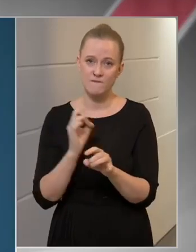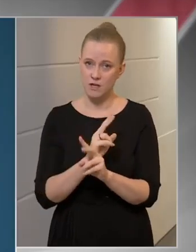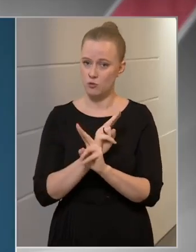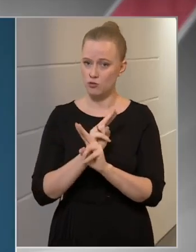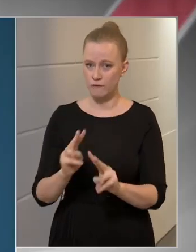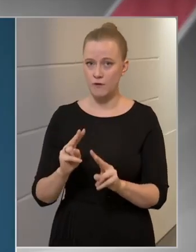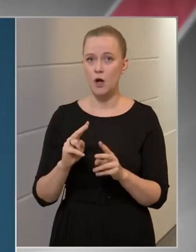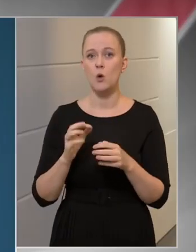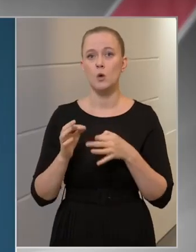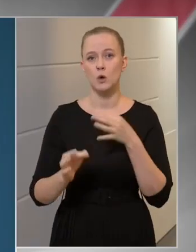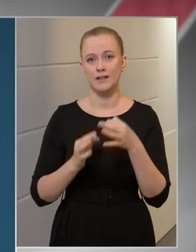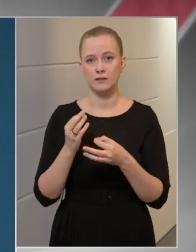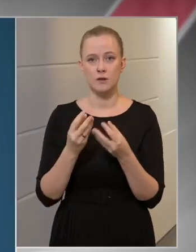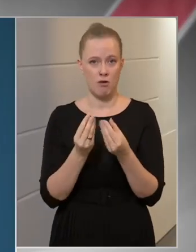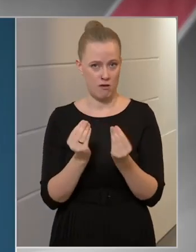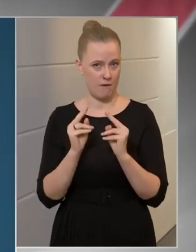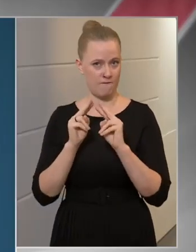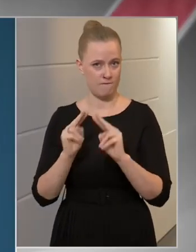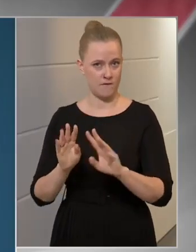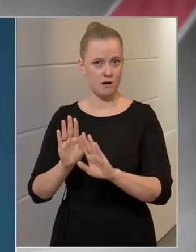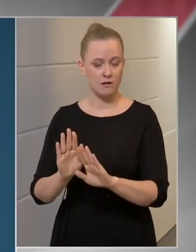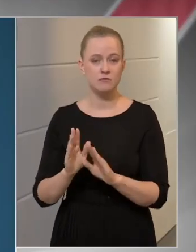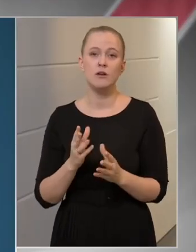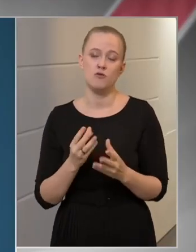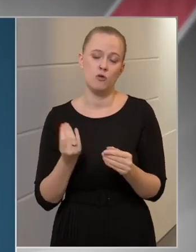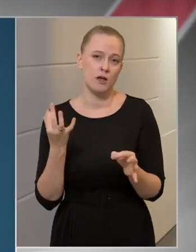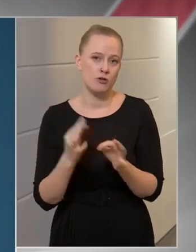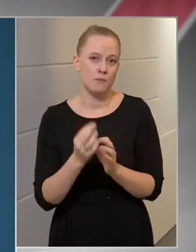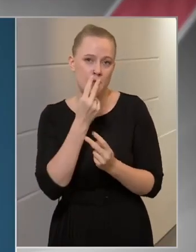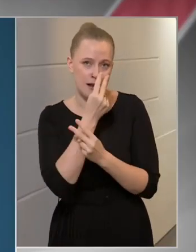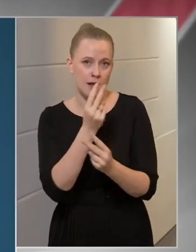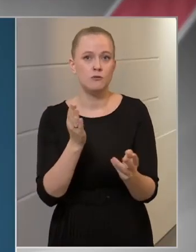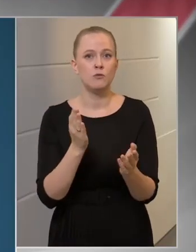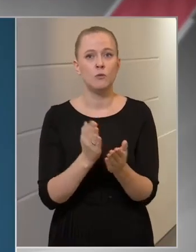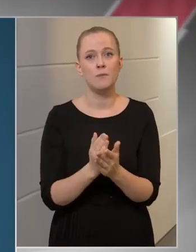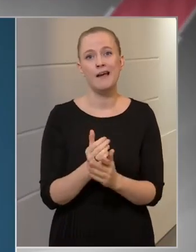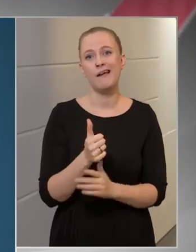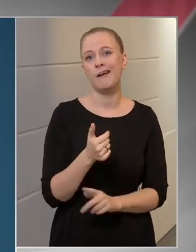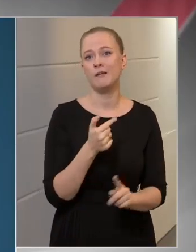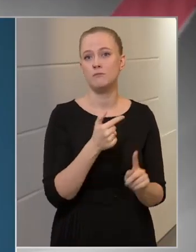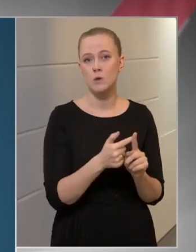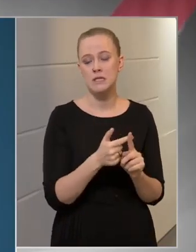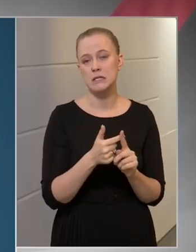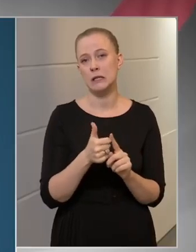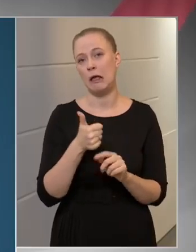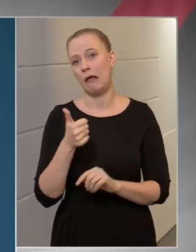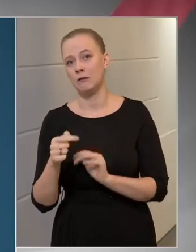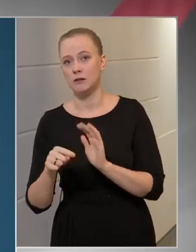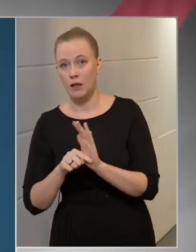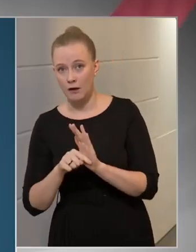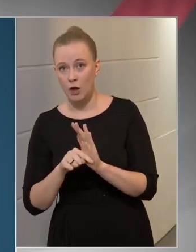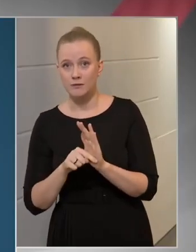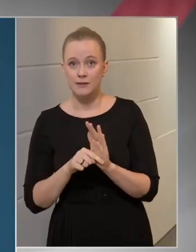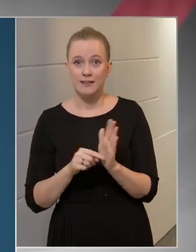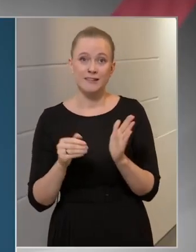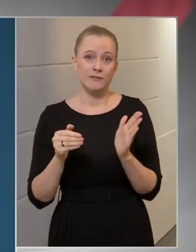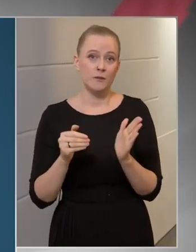örökítő anyagát, számos esetben látjuk azt, hogy egy pozitív, egy negatív lelet még